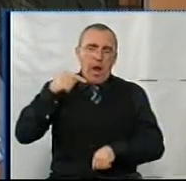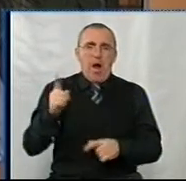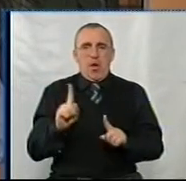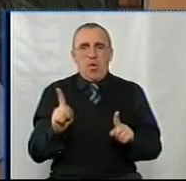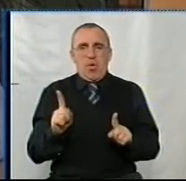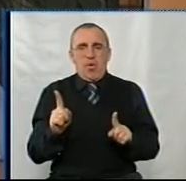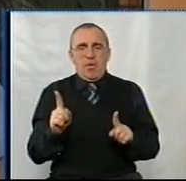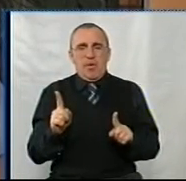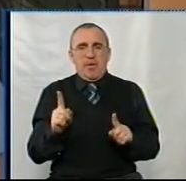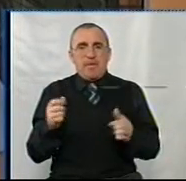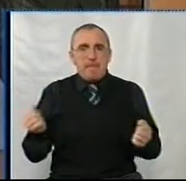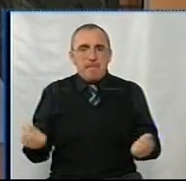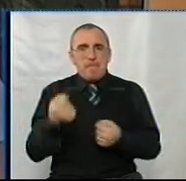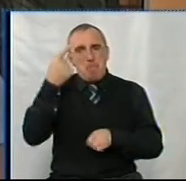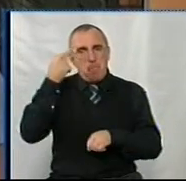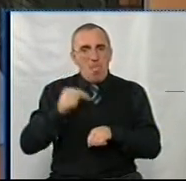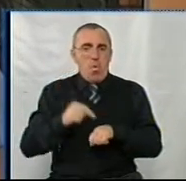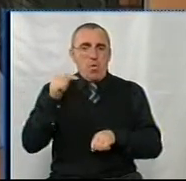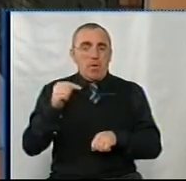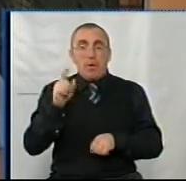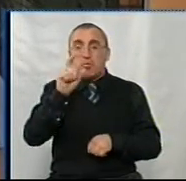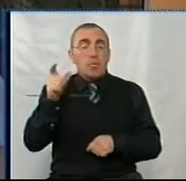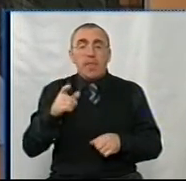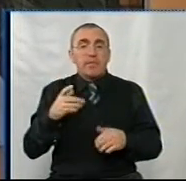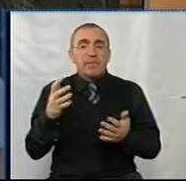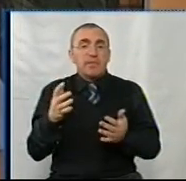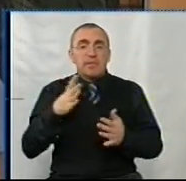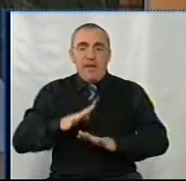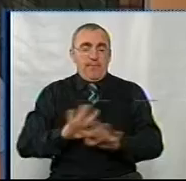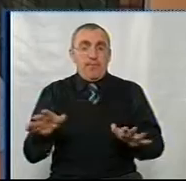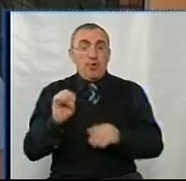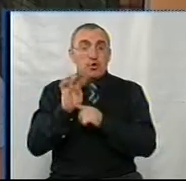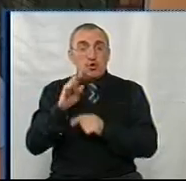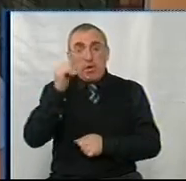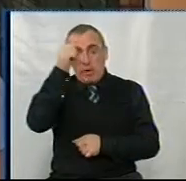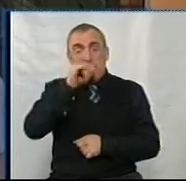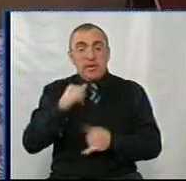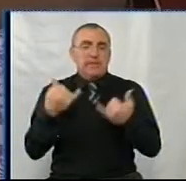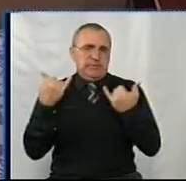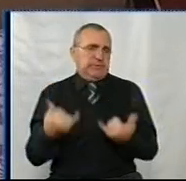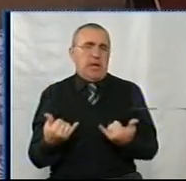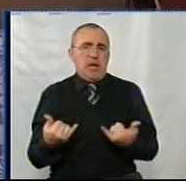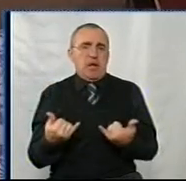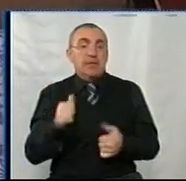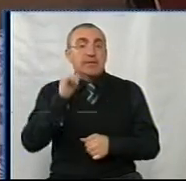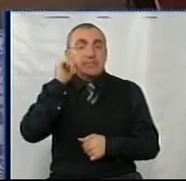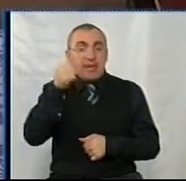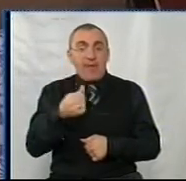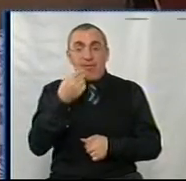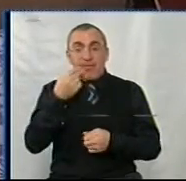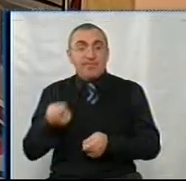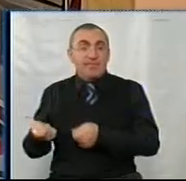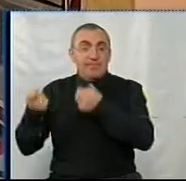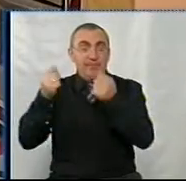навіть підтримка морально, то хлопці не витримають як 14 рік, так і зараз. Завтра ці гостинці